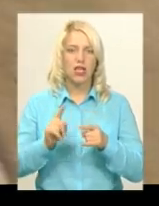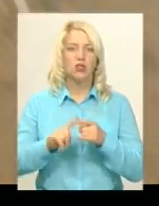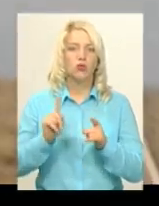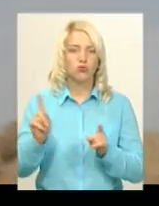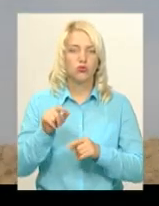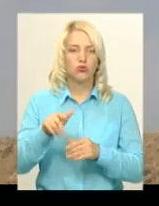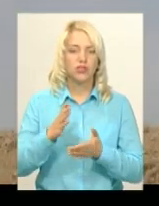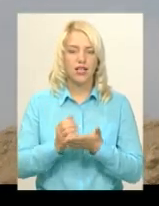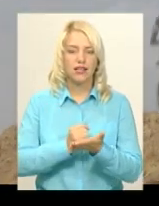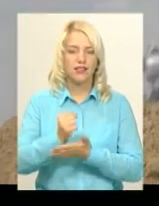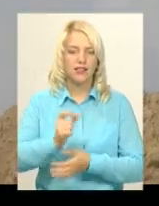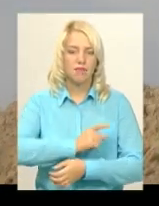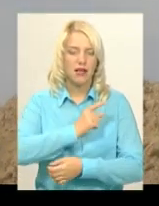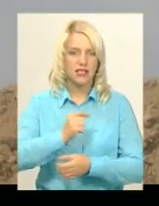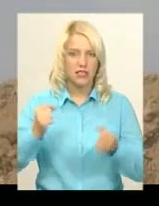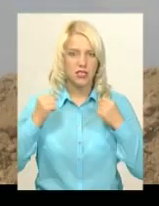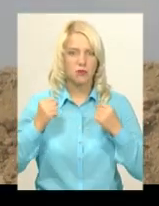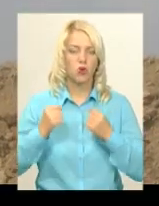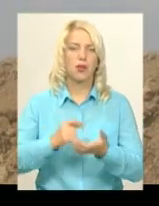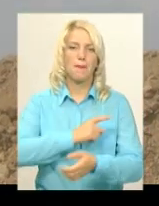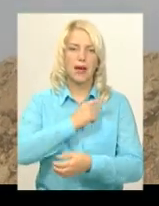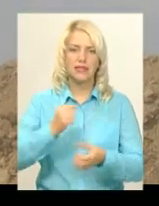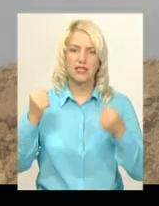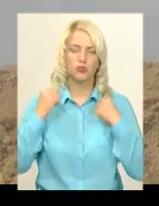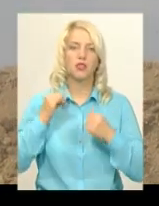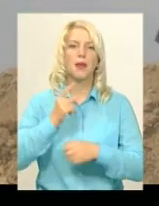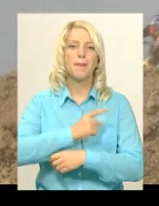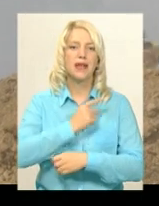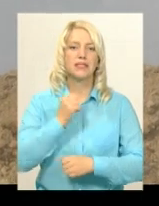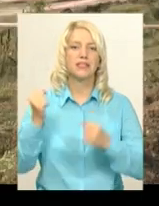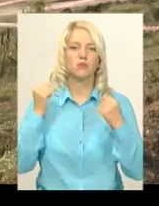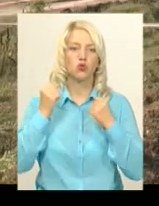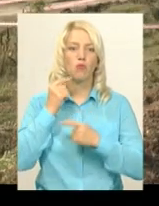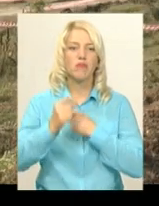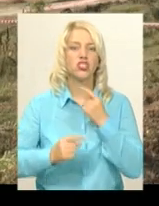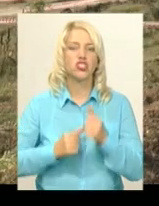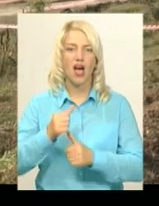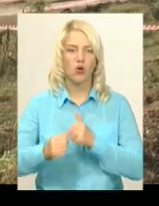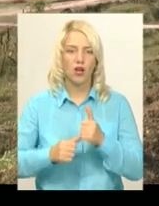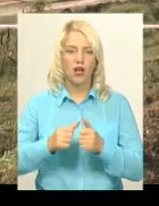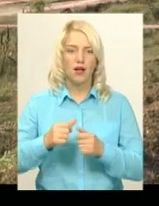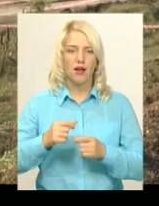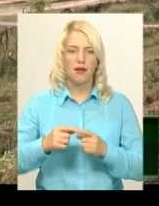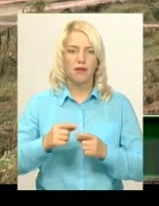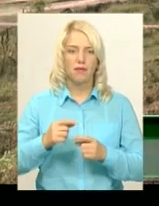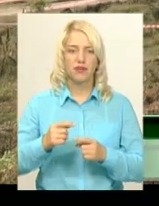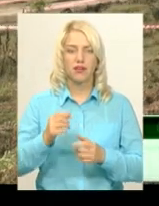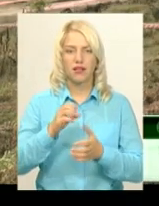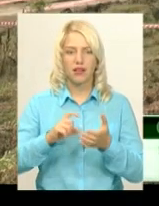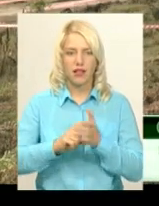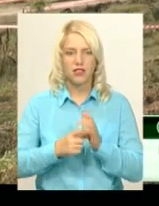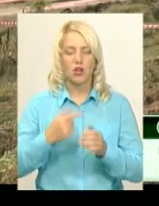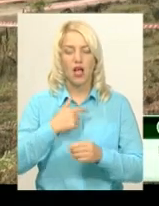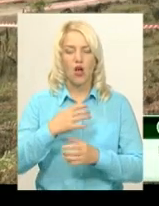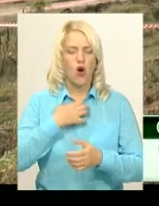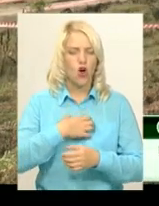є кандидати в майстри спорту, майстри спорту та майстри спорту міжнародного класу. У нас основні класи – це аматори і ветерани.